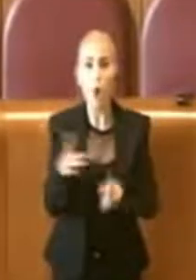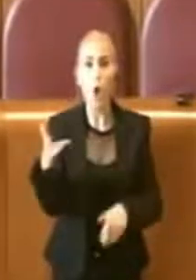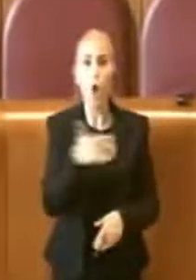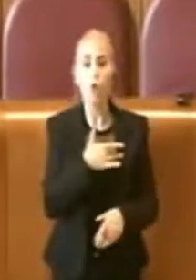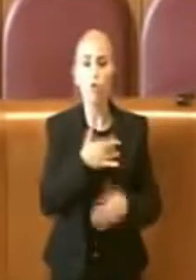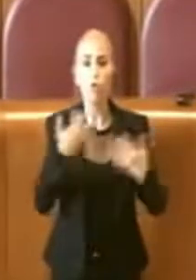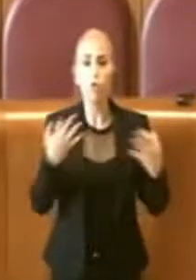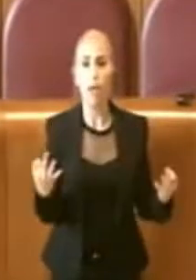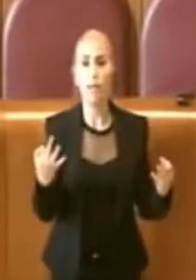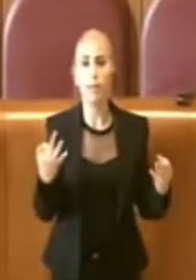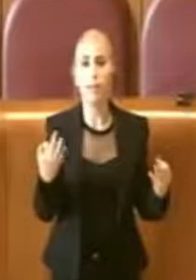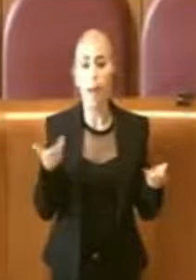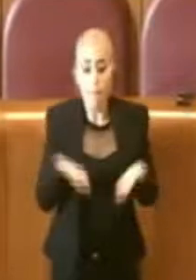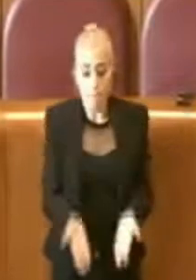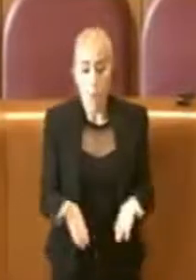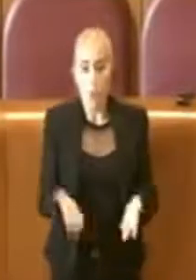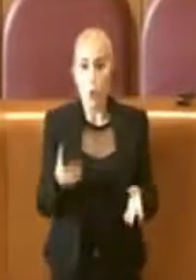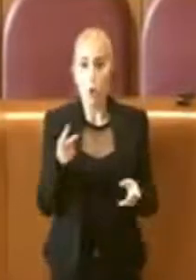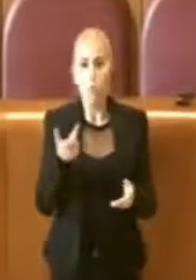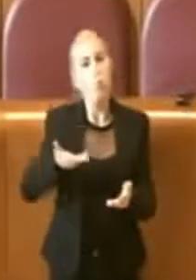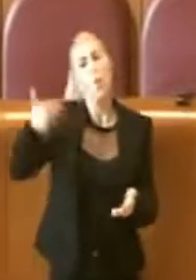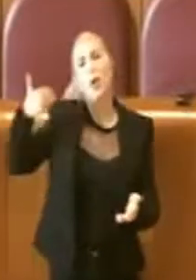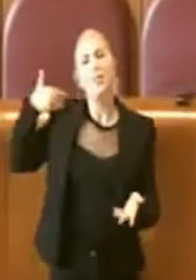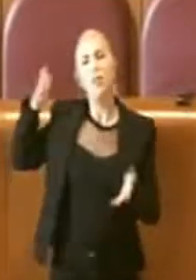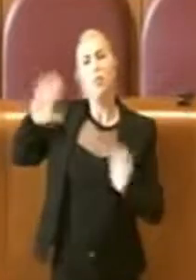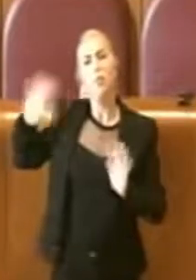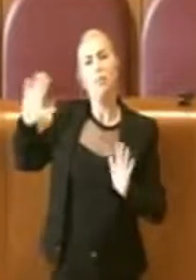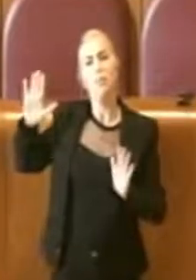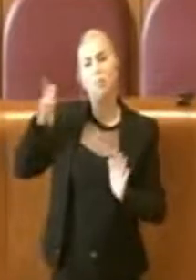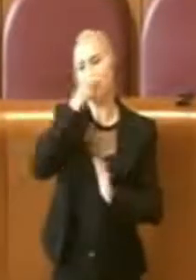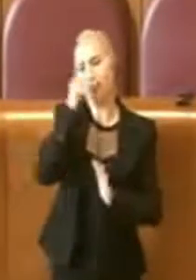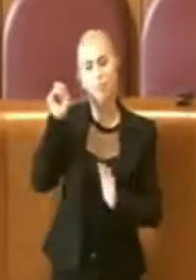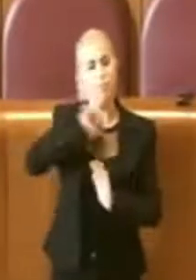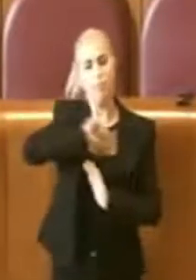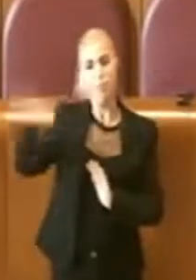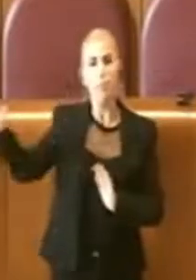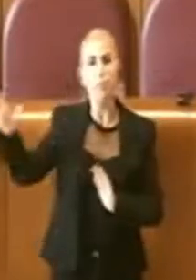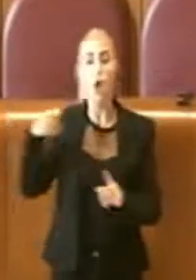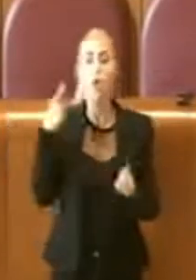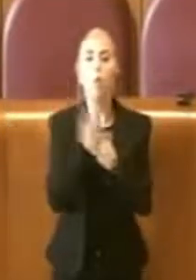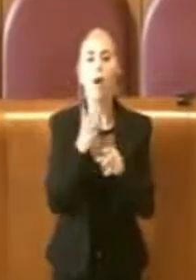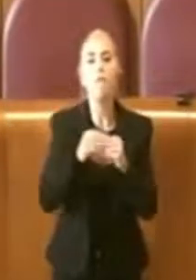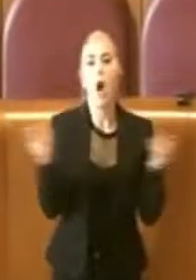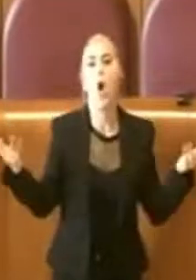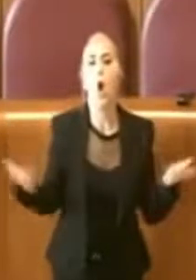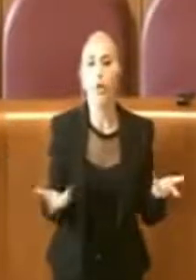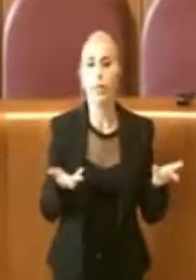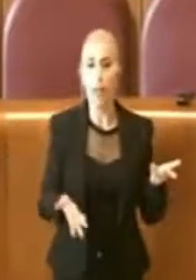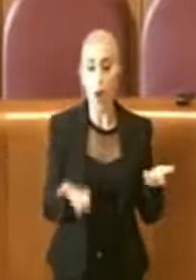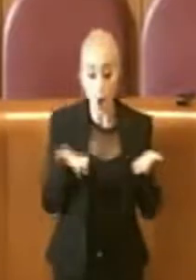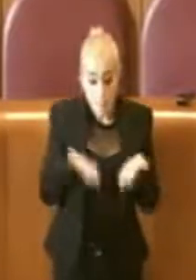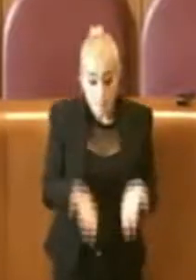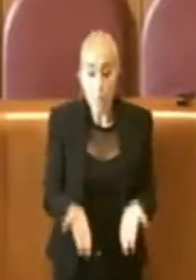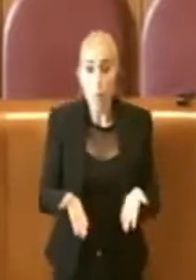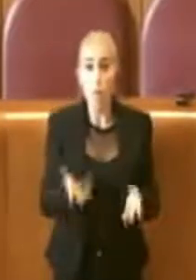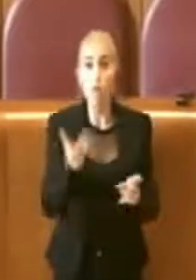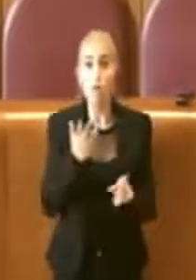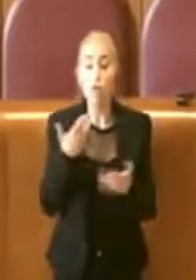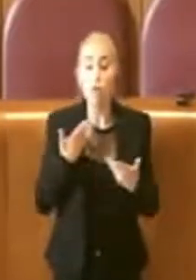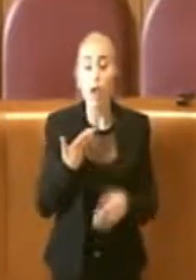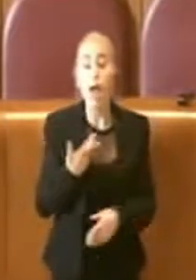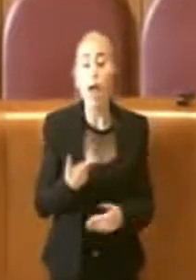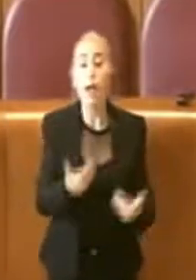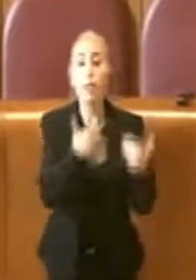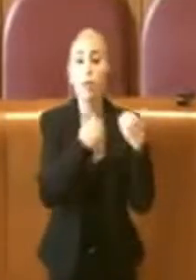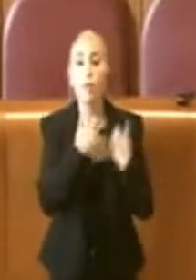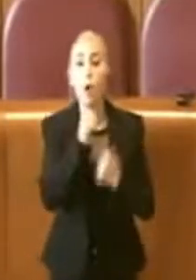fare oggi. Quello che è stato e quello che dobbiamo fare. E credo che oggi ci dia la possibilità, assumendoci ognuno le